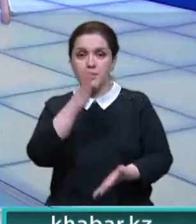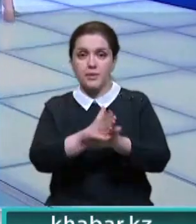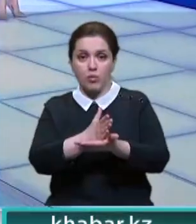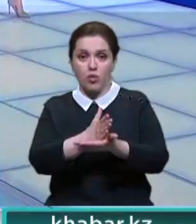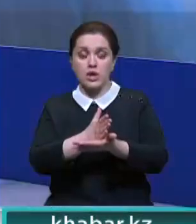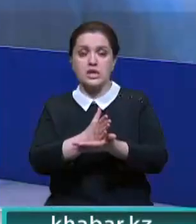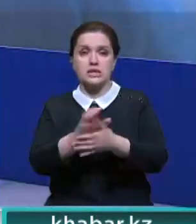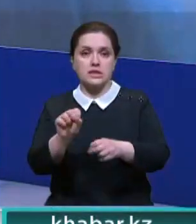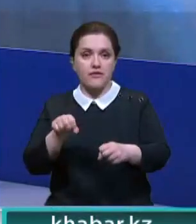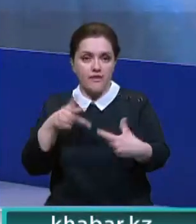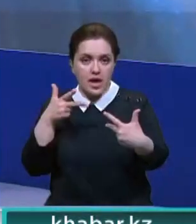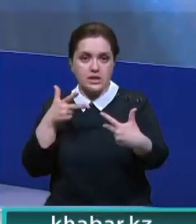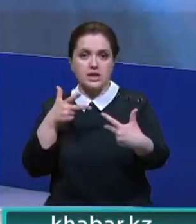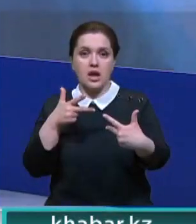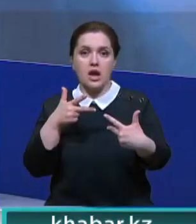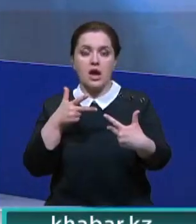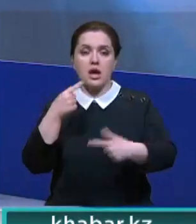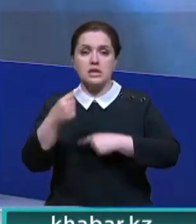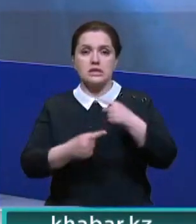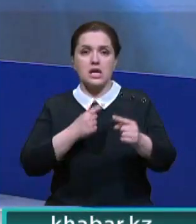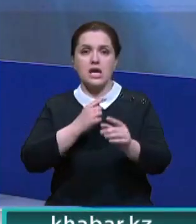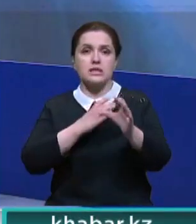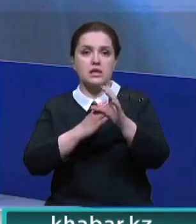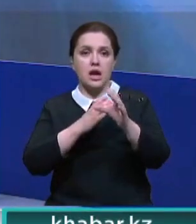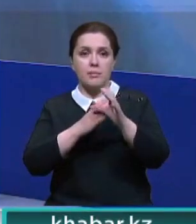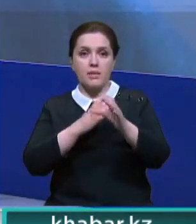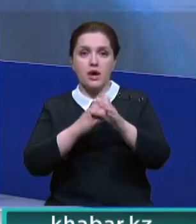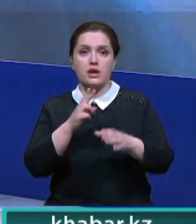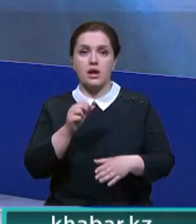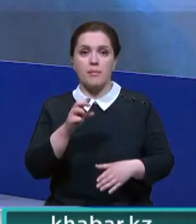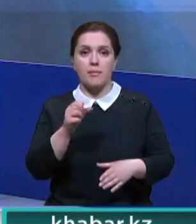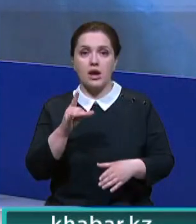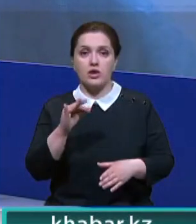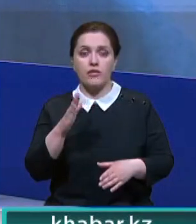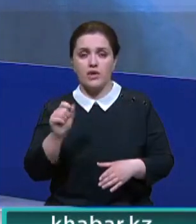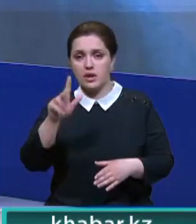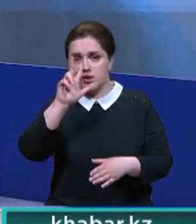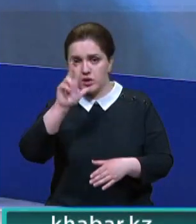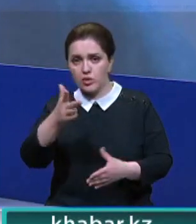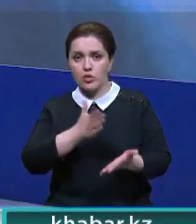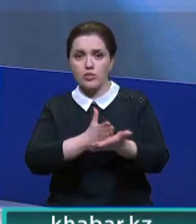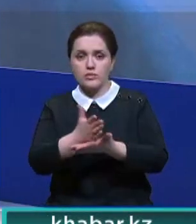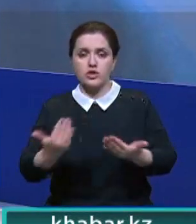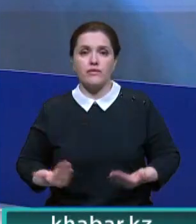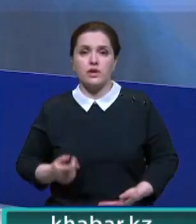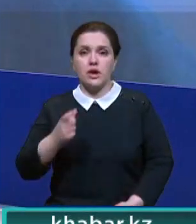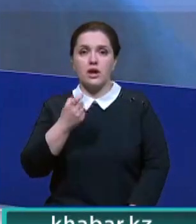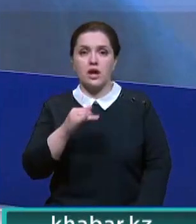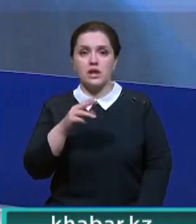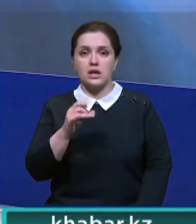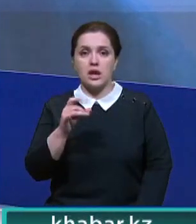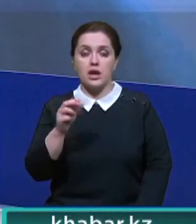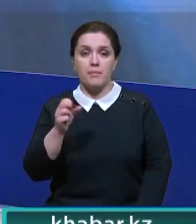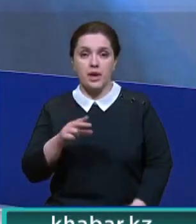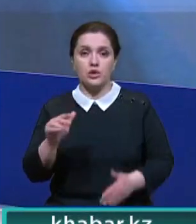На прямой связи со студией по скайпу Хамшат Камбарова. Она уже три года живет в городе Хайдарабад. Хамшат,